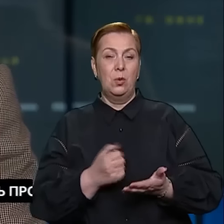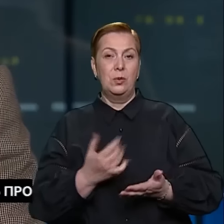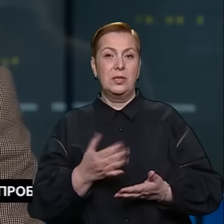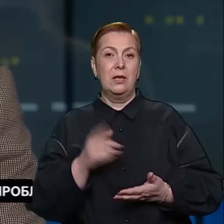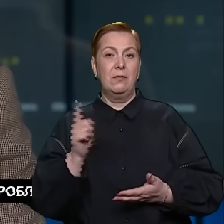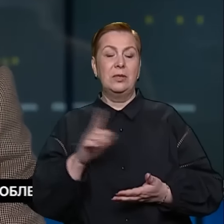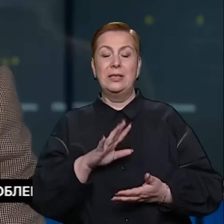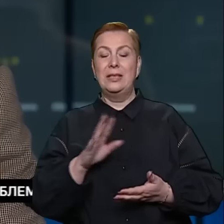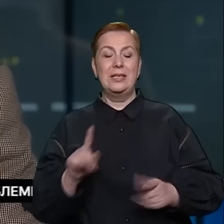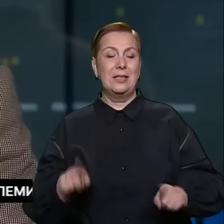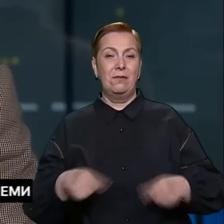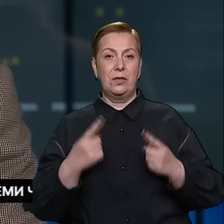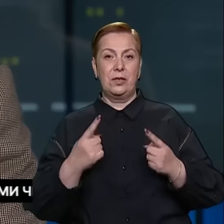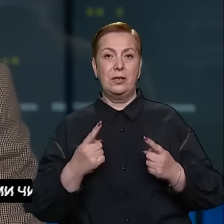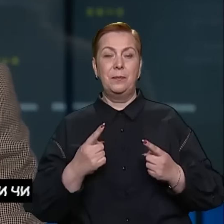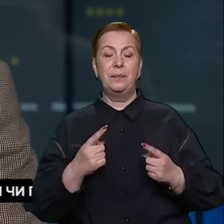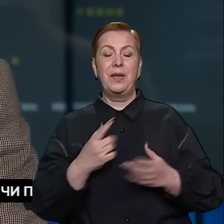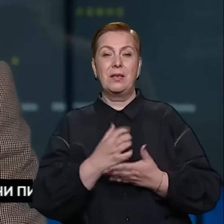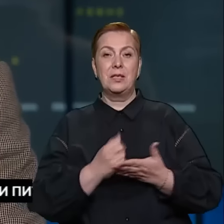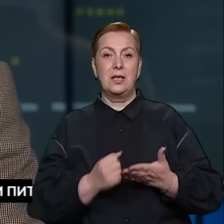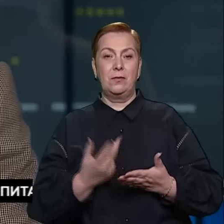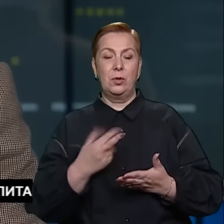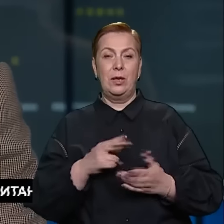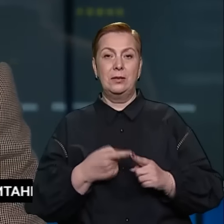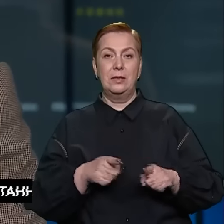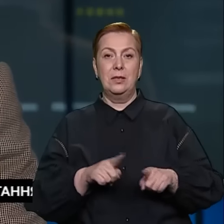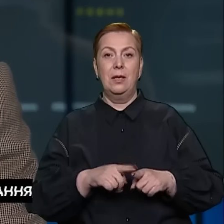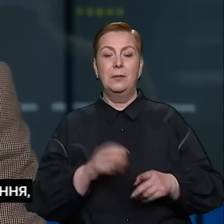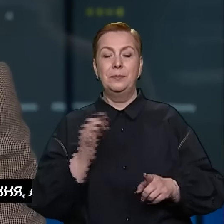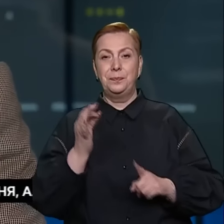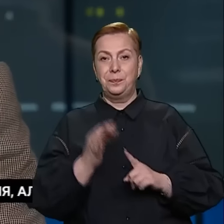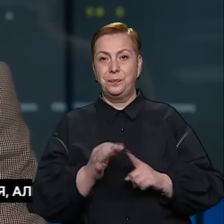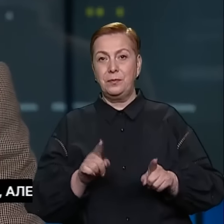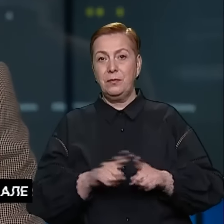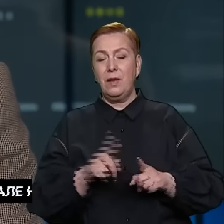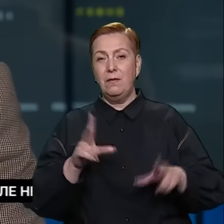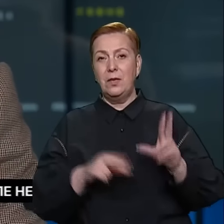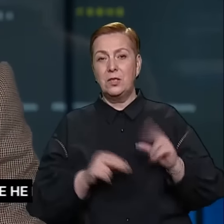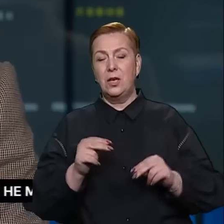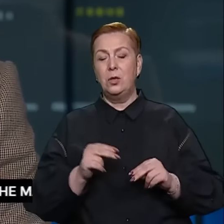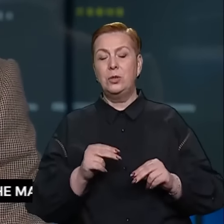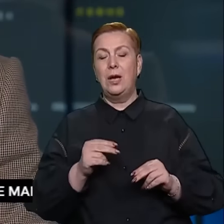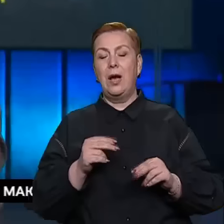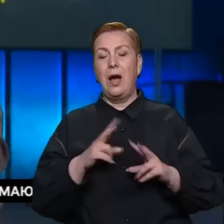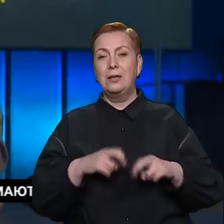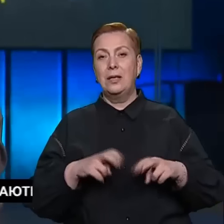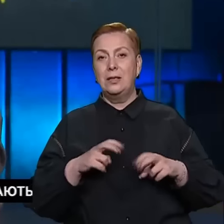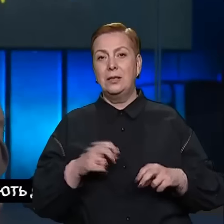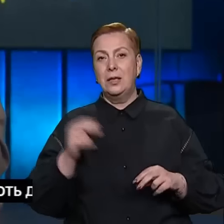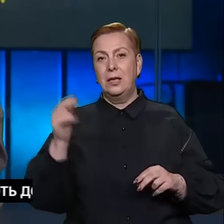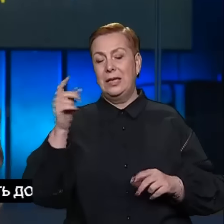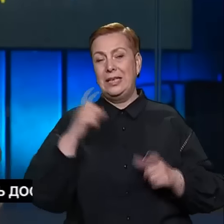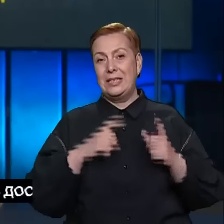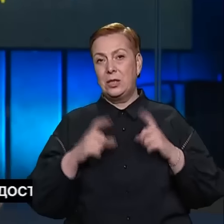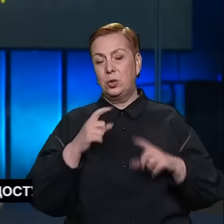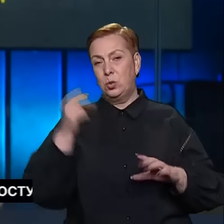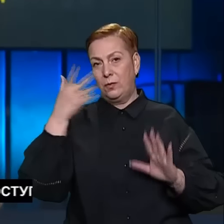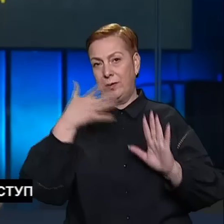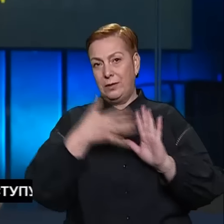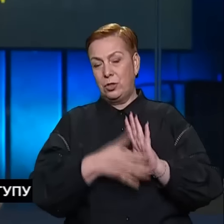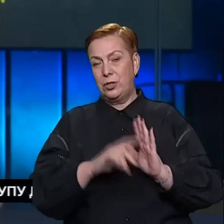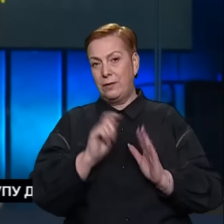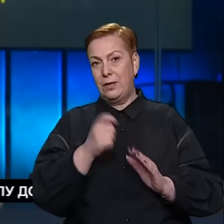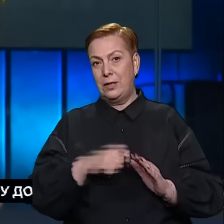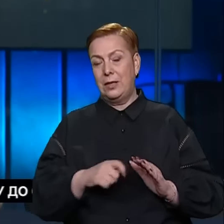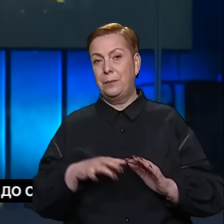створили стратегічну резерву для цієї мети. Так вважають аналітики Інституту вивчення війни. Атакою на Харківщину